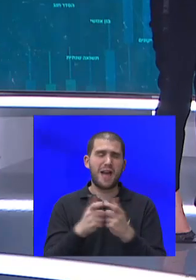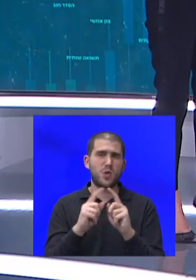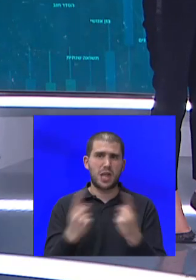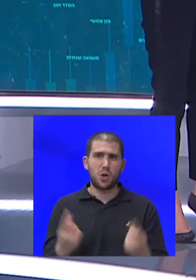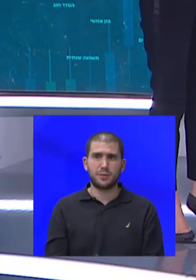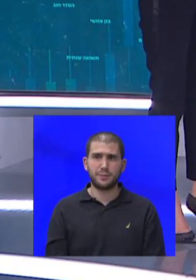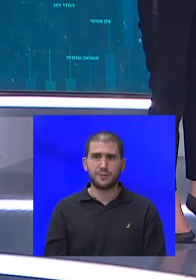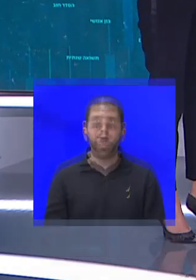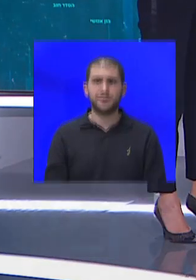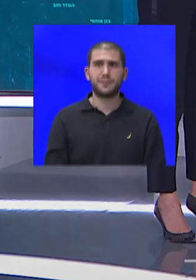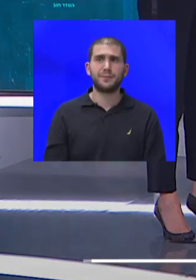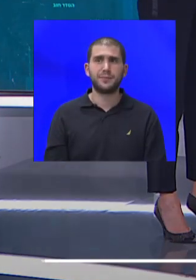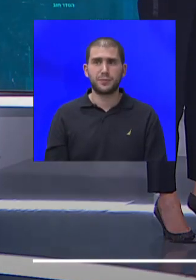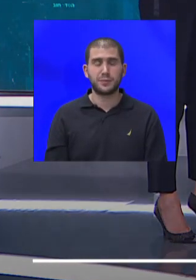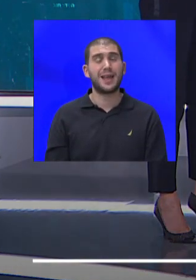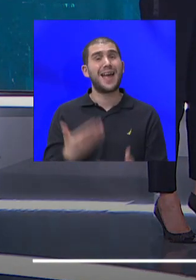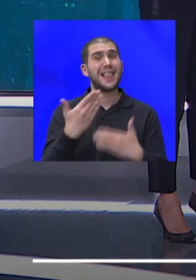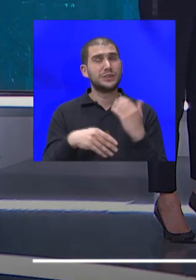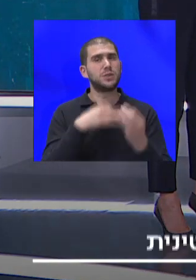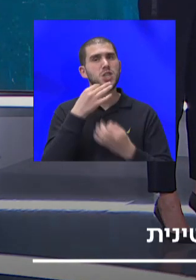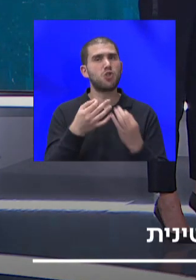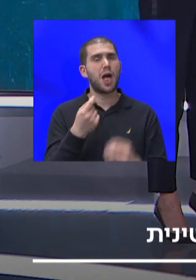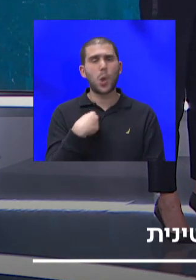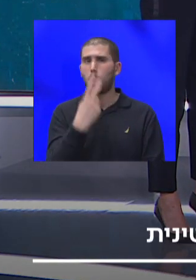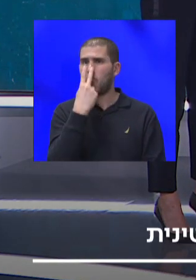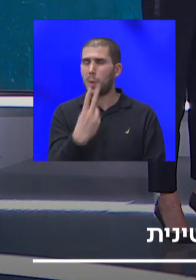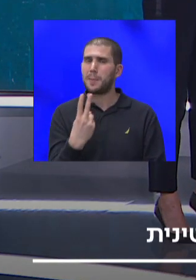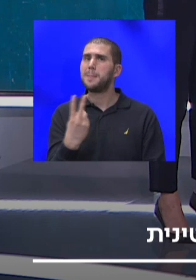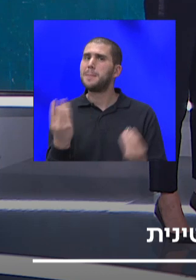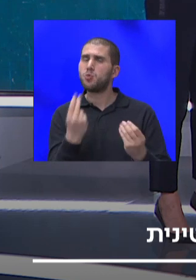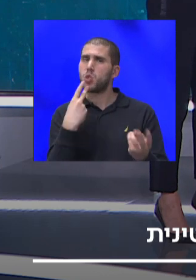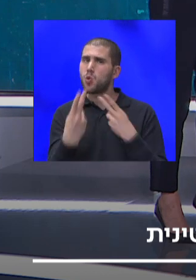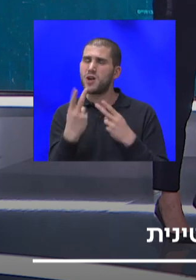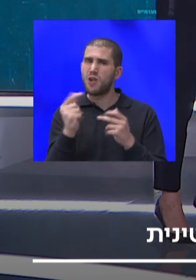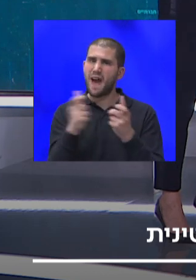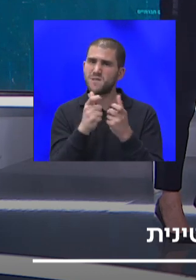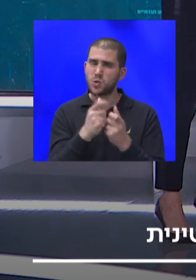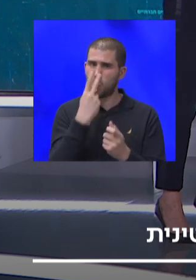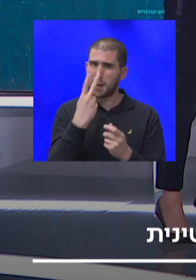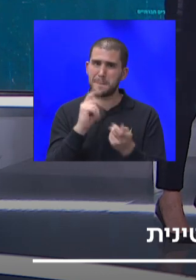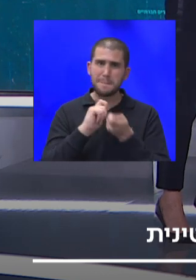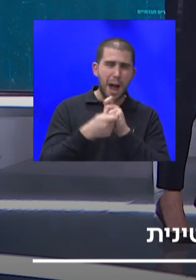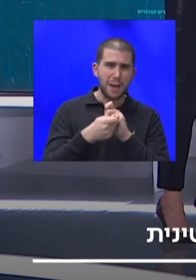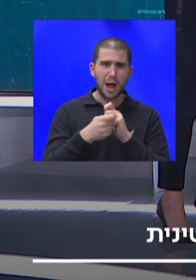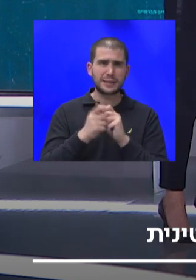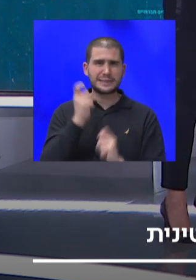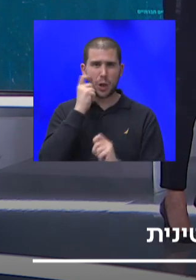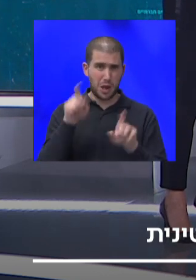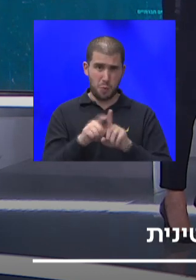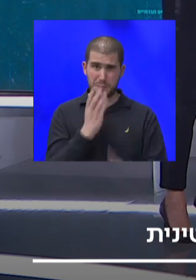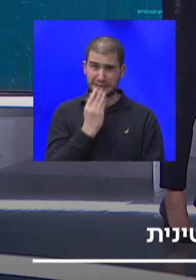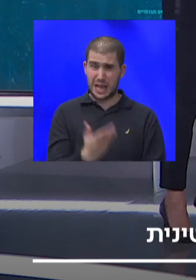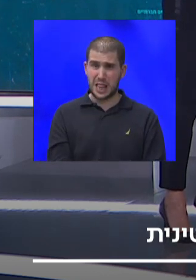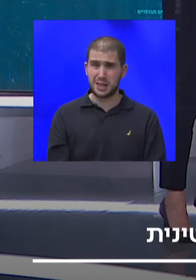אז לסיום נשאר לטכנולית, אנחנו רואים איזושהי תגובה של החברות, לרשם איזה מהפכת סלולר, כמו שהייתה אצלנו אולי? אז